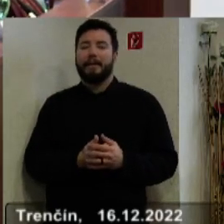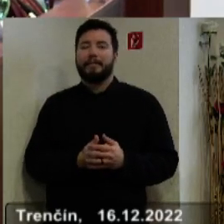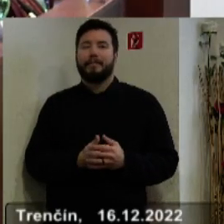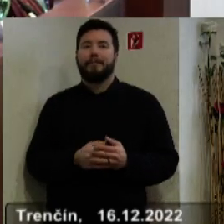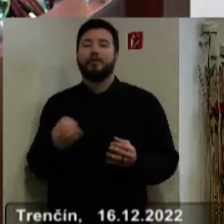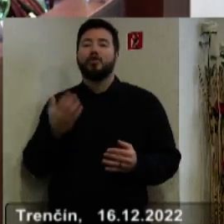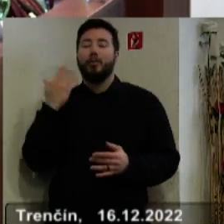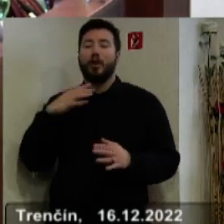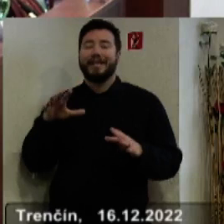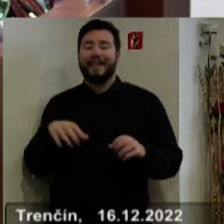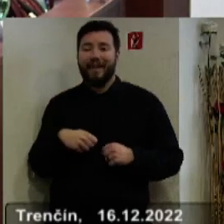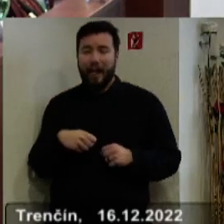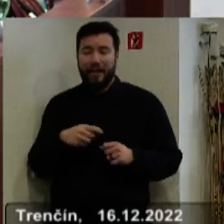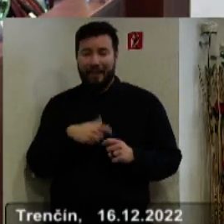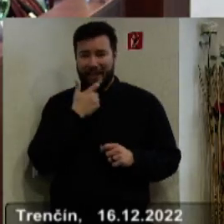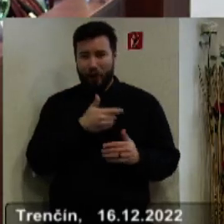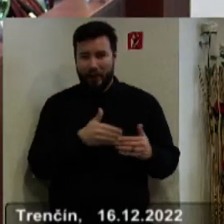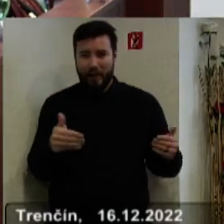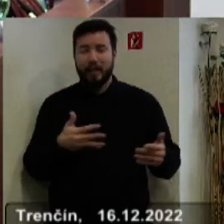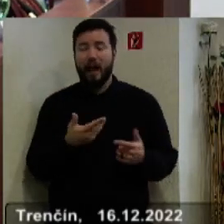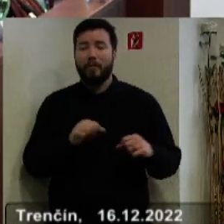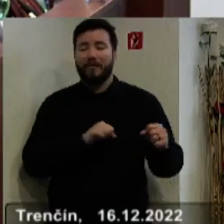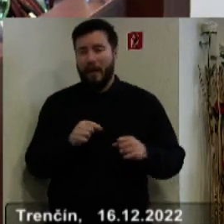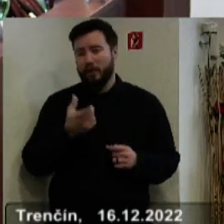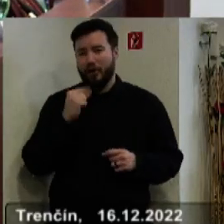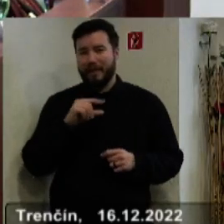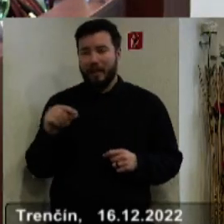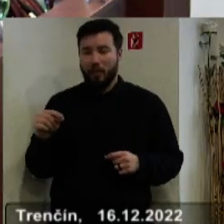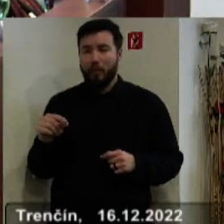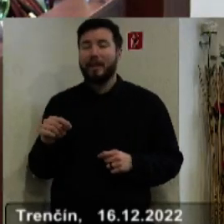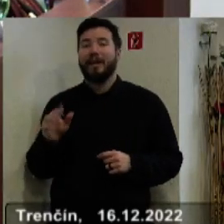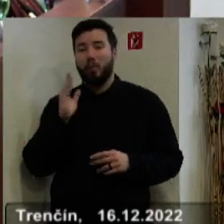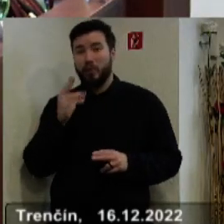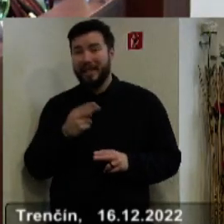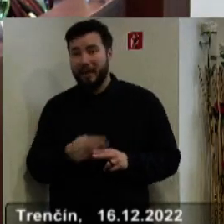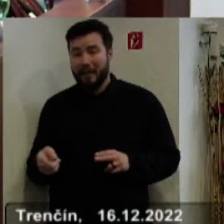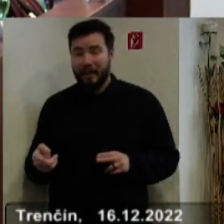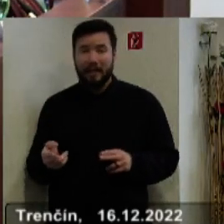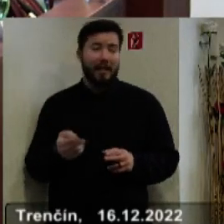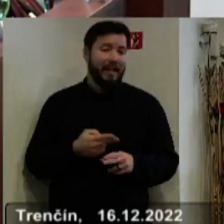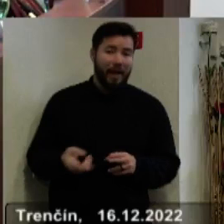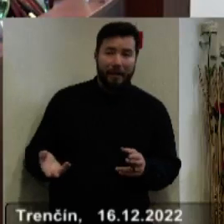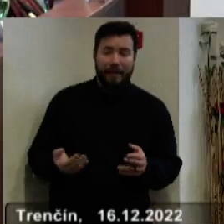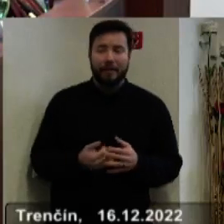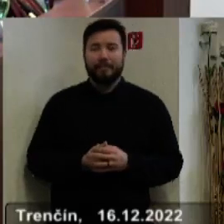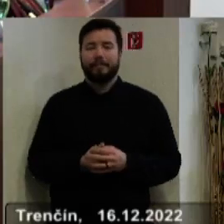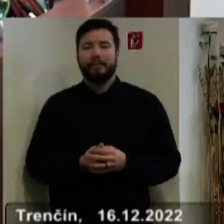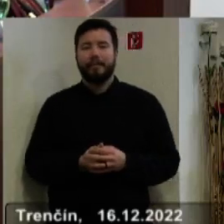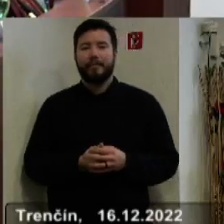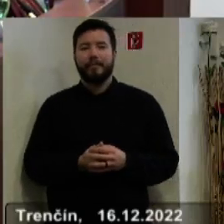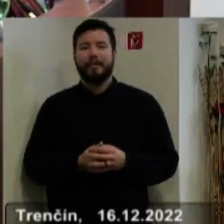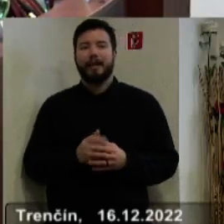schválené už v Národnej rade, alebo vo vláde Slovenskej republiky, či sa naplní, naplní, alebo nenáplní, ale